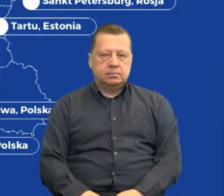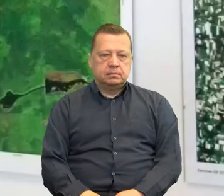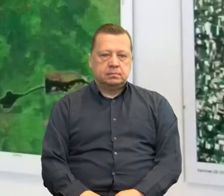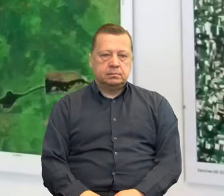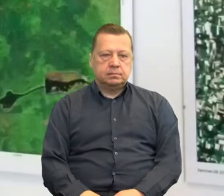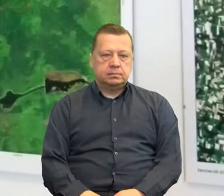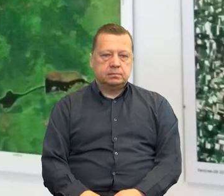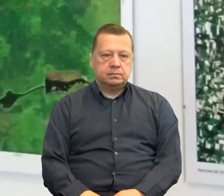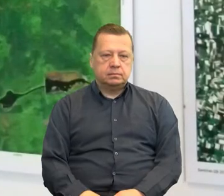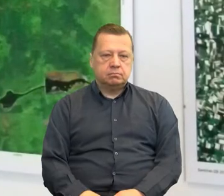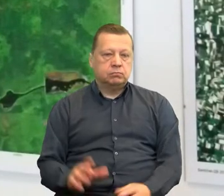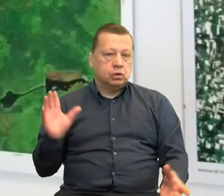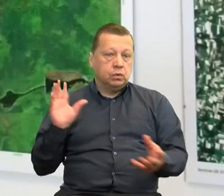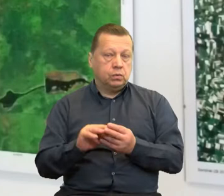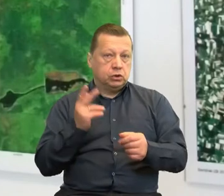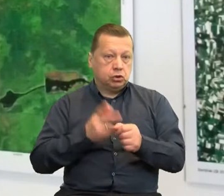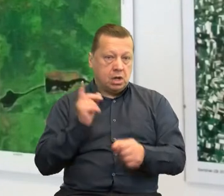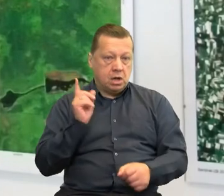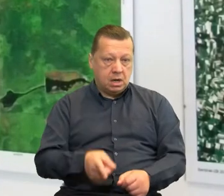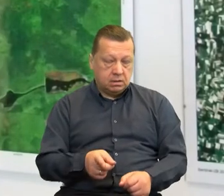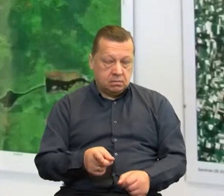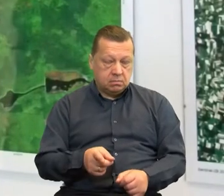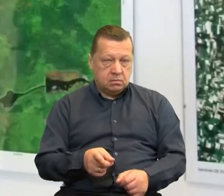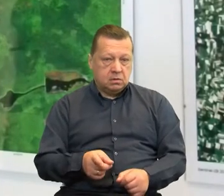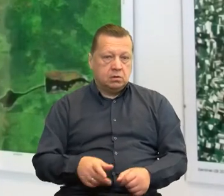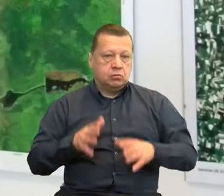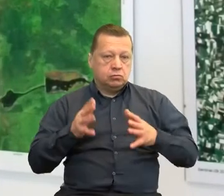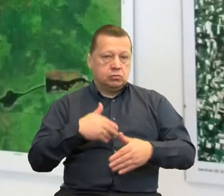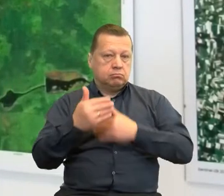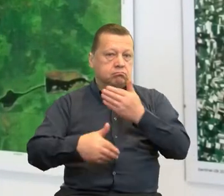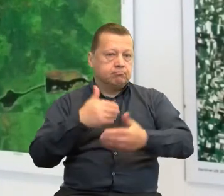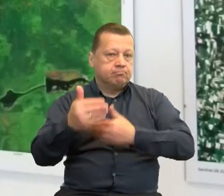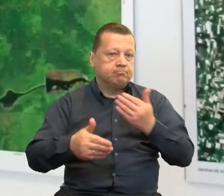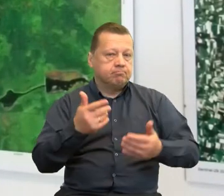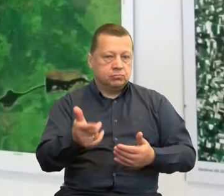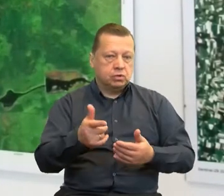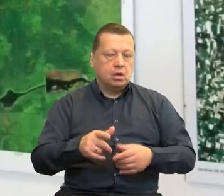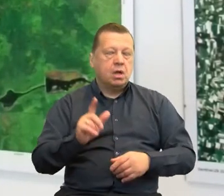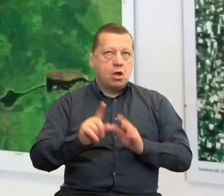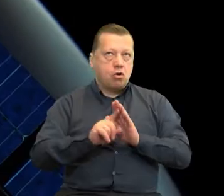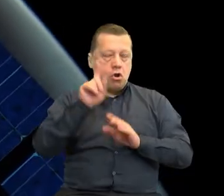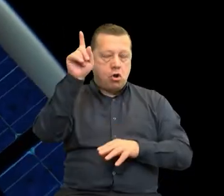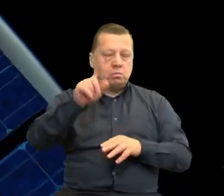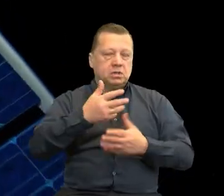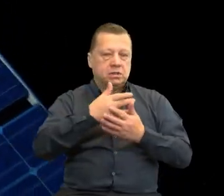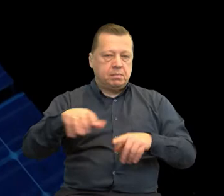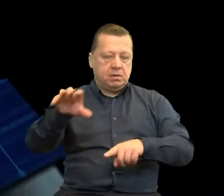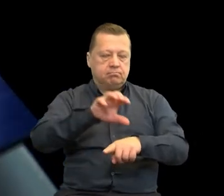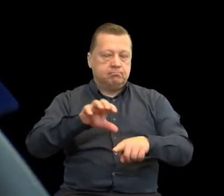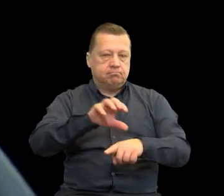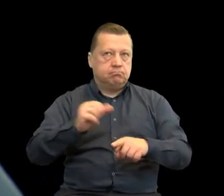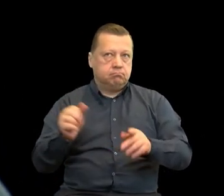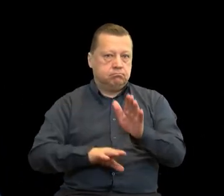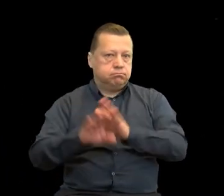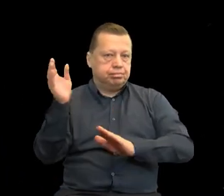W ciągu ostatnich 30 lat dokonano niesamowitych postępów w zakresie obserwacji Ziemi z kosmosu. Dane z satelitów